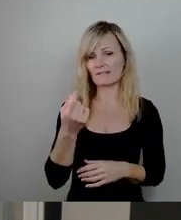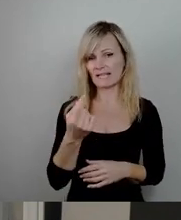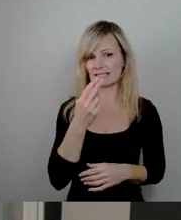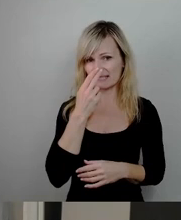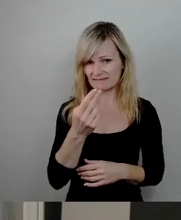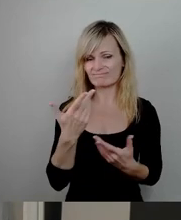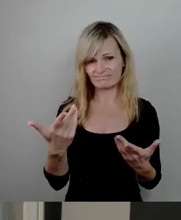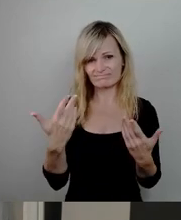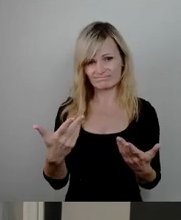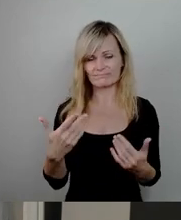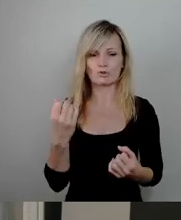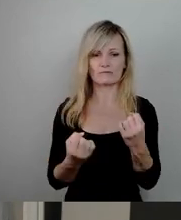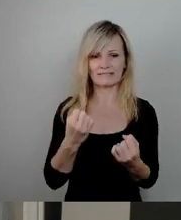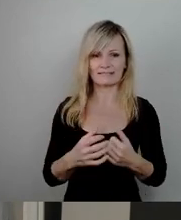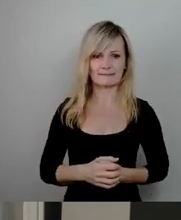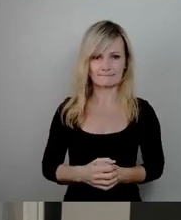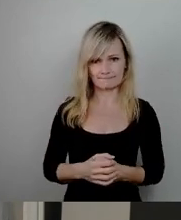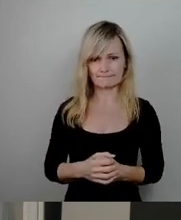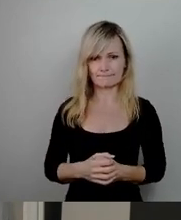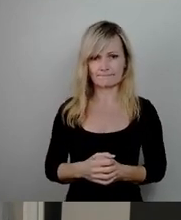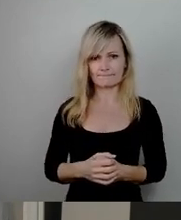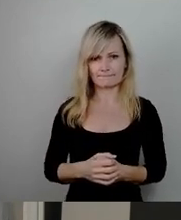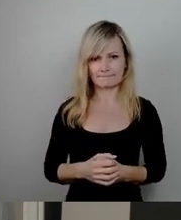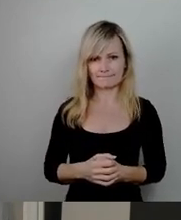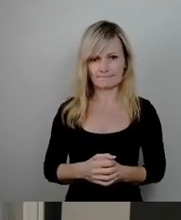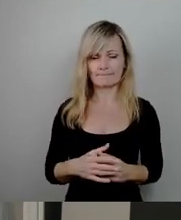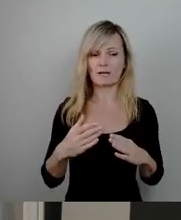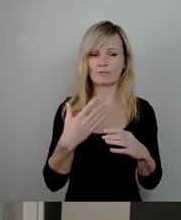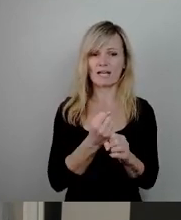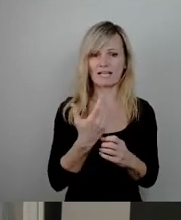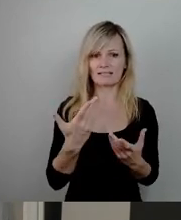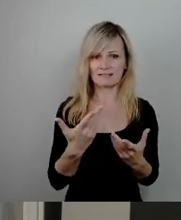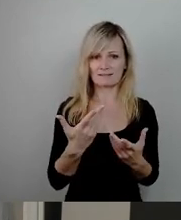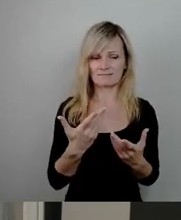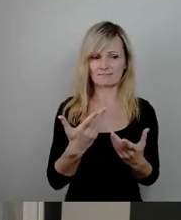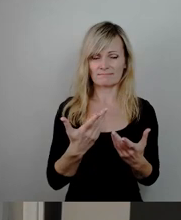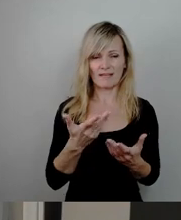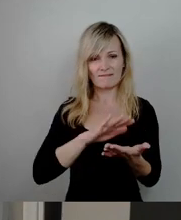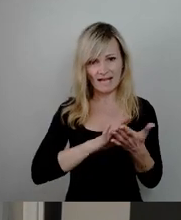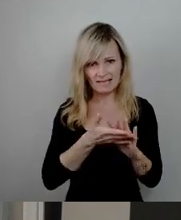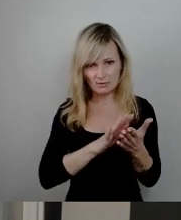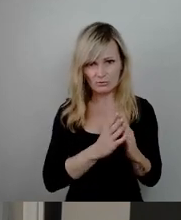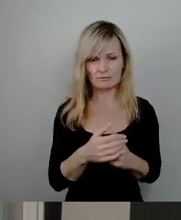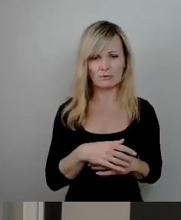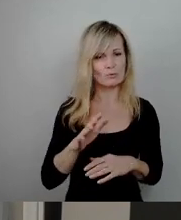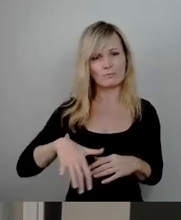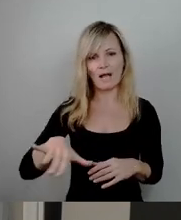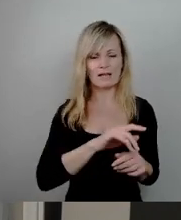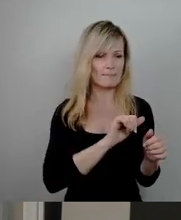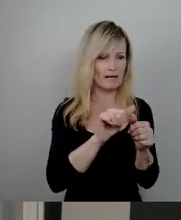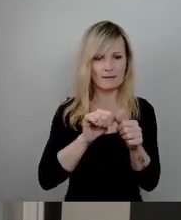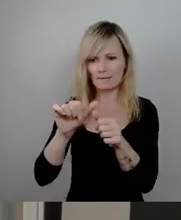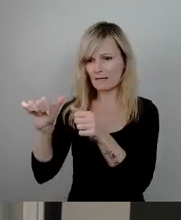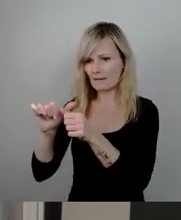wie sie ist. Wir stehen vor den Haushaltsverhandlungen, die Decke ist überall, egal in welchem Bereich, zu kurz und wir müssen Prioritäten setzen.